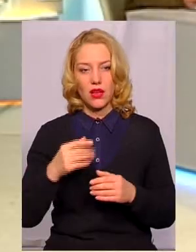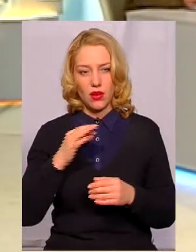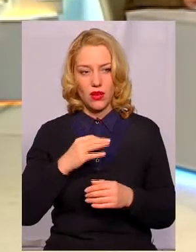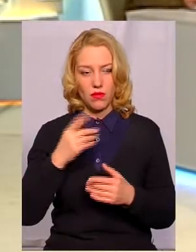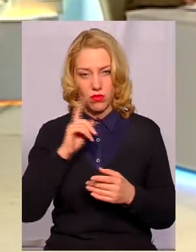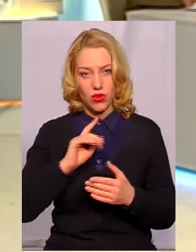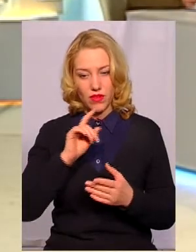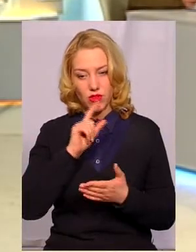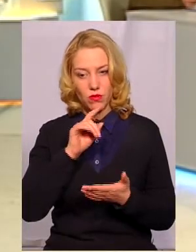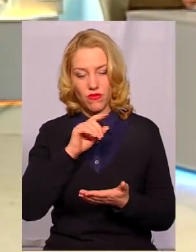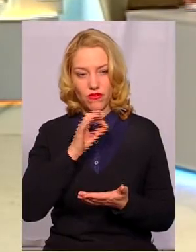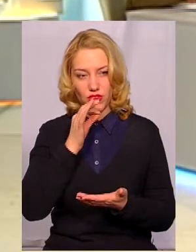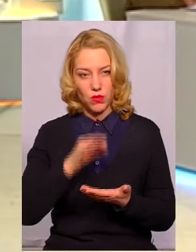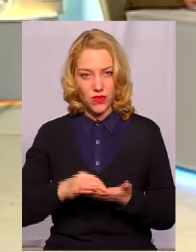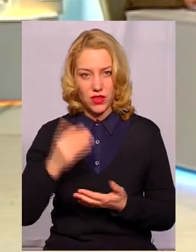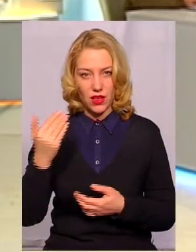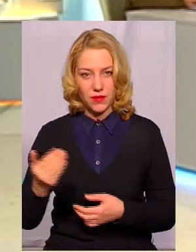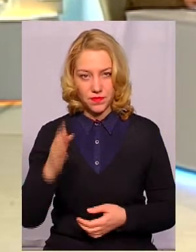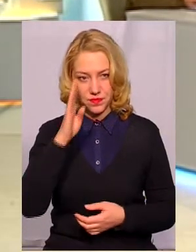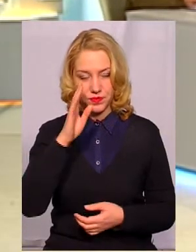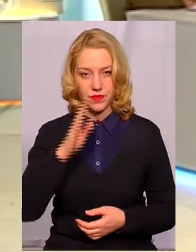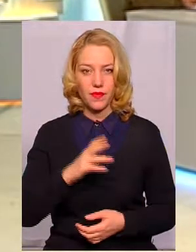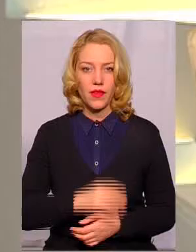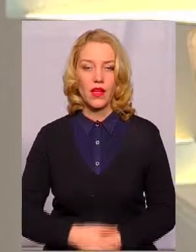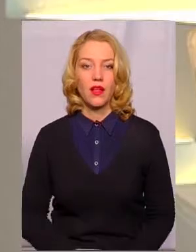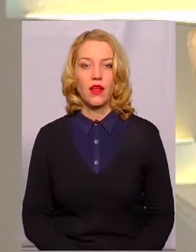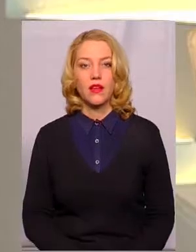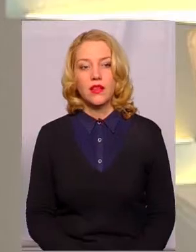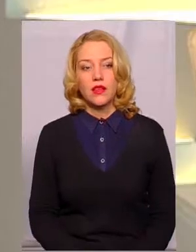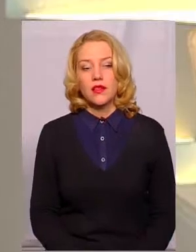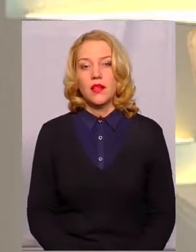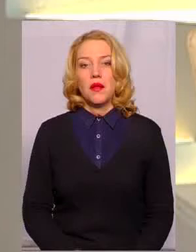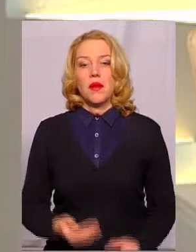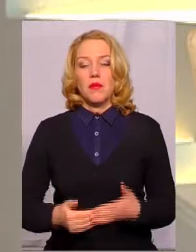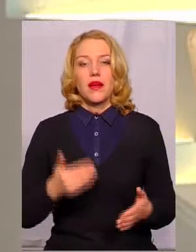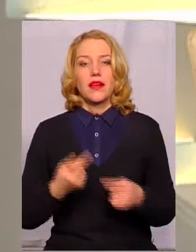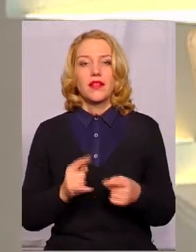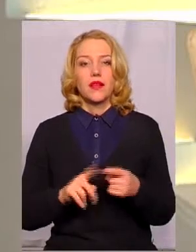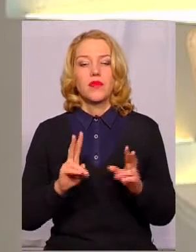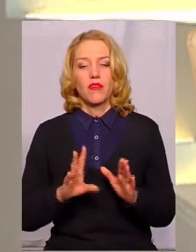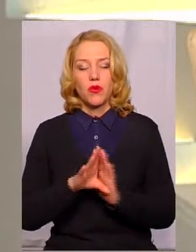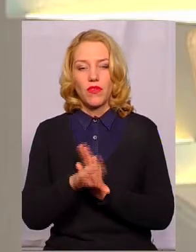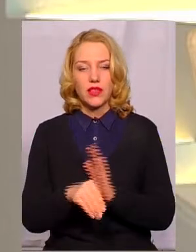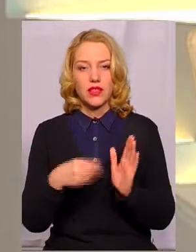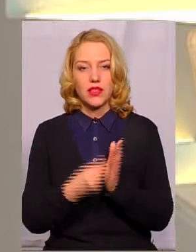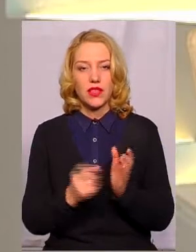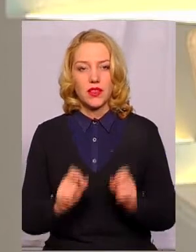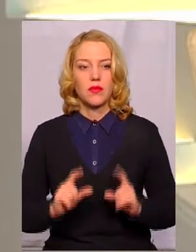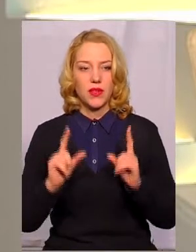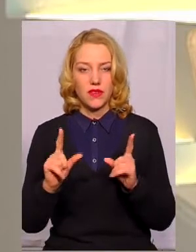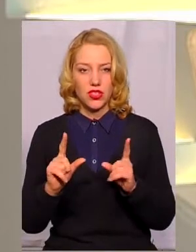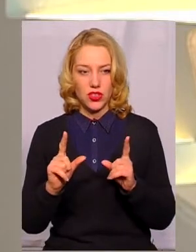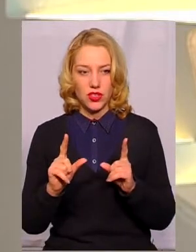Я зрозуміла. Перед тим, як запровадити нові тарифи, підвищити їх, власне,